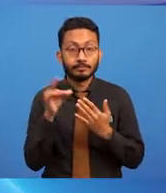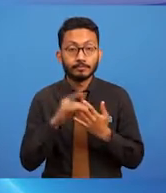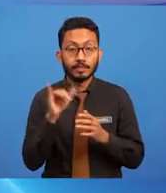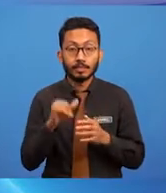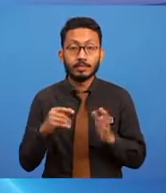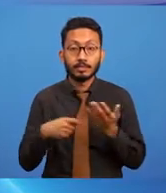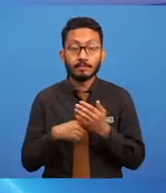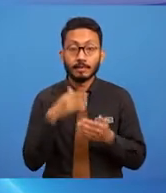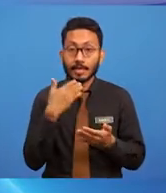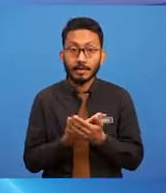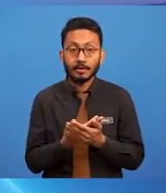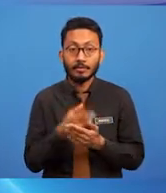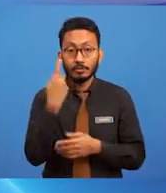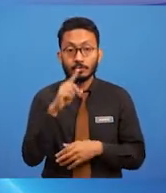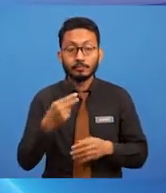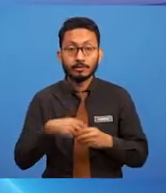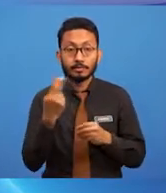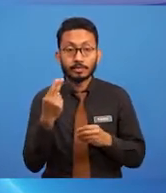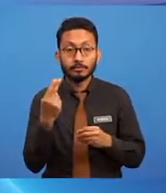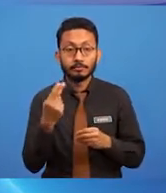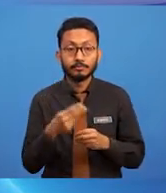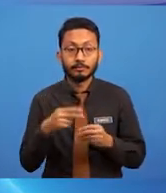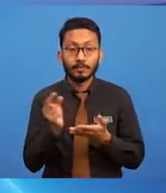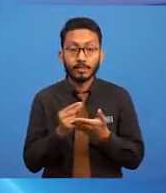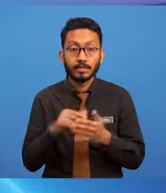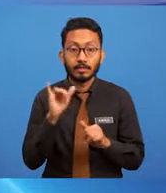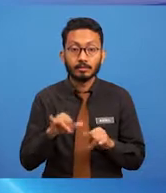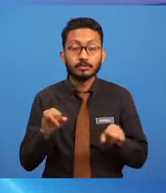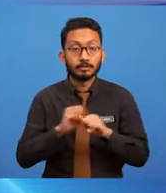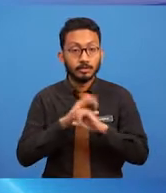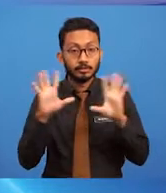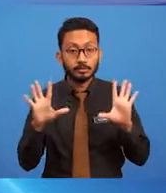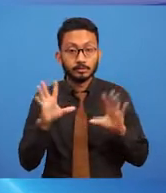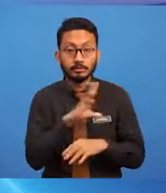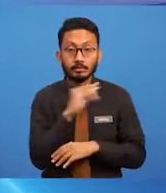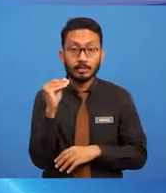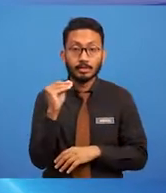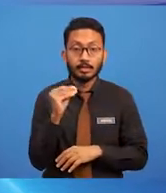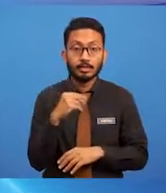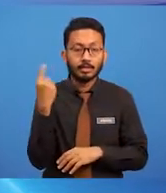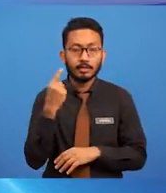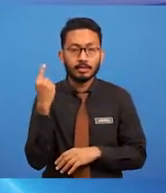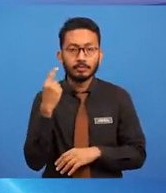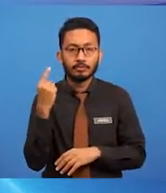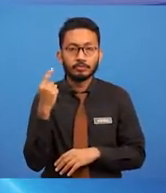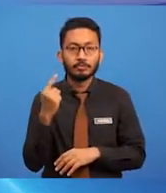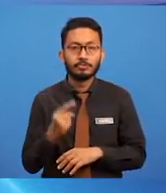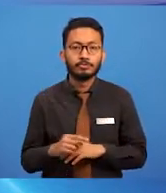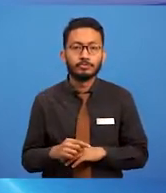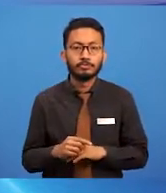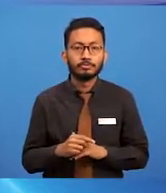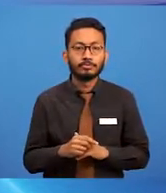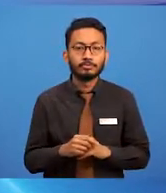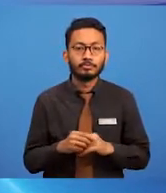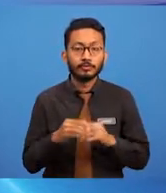penghasilan grafik yang jelas dan sentiasa sharp dan